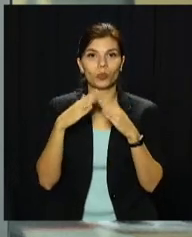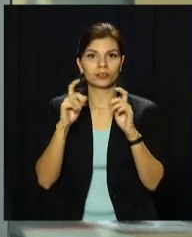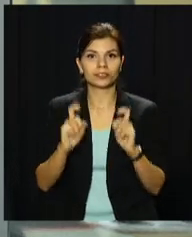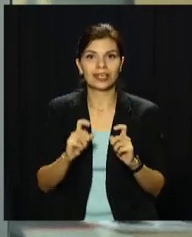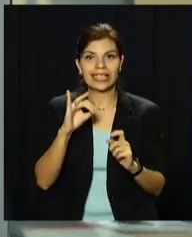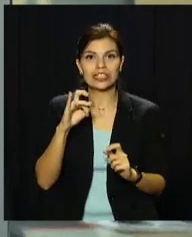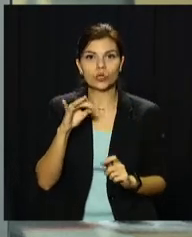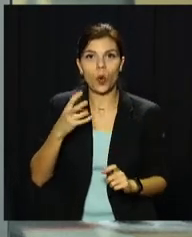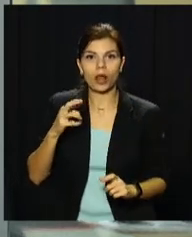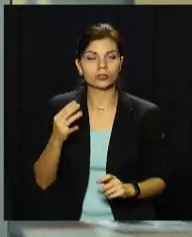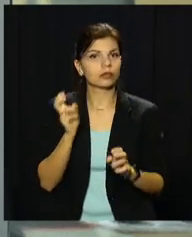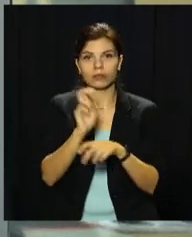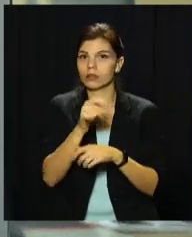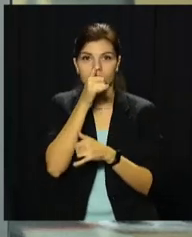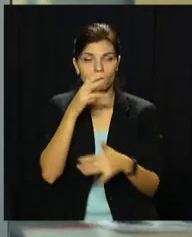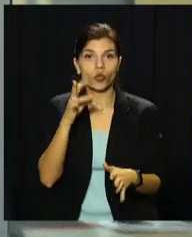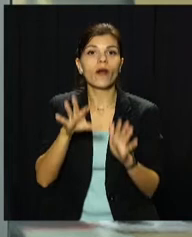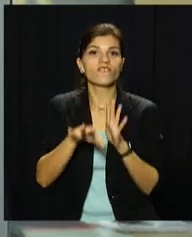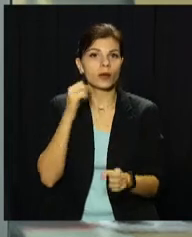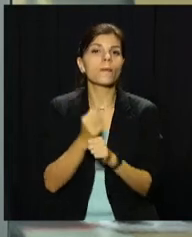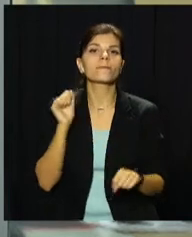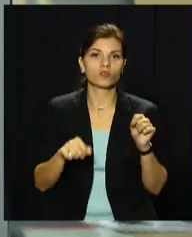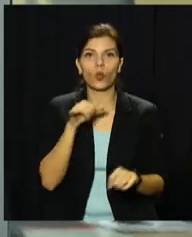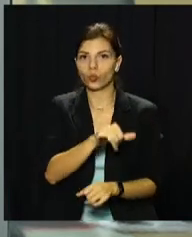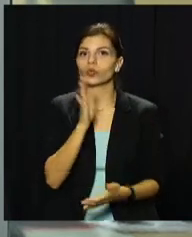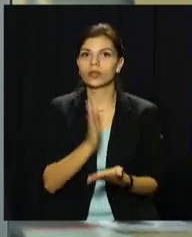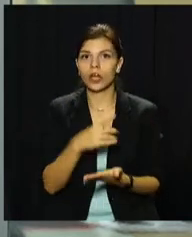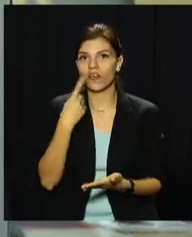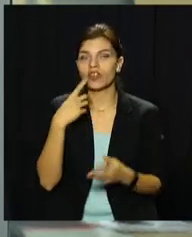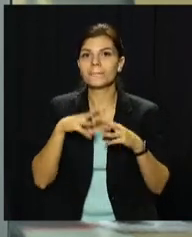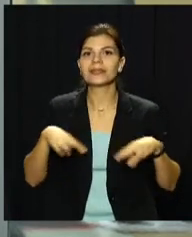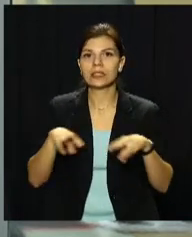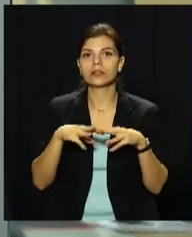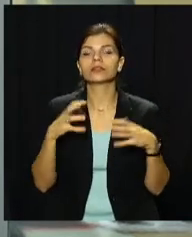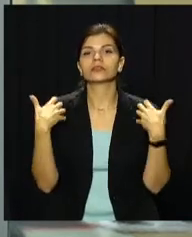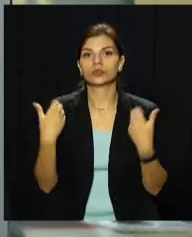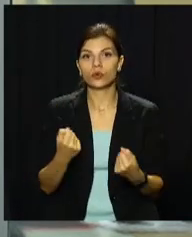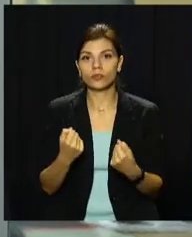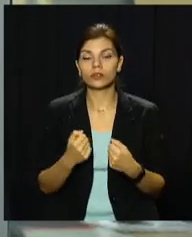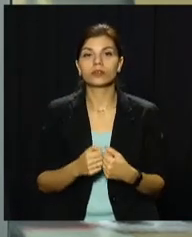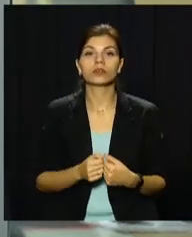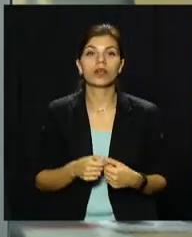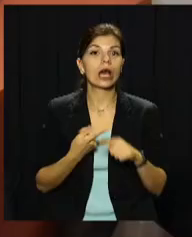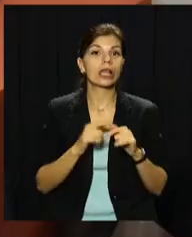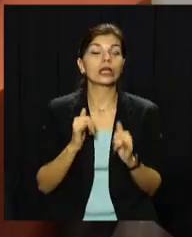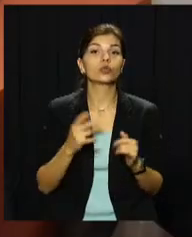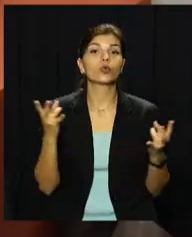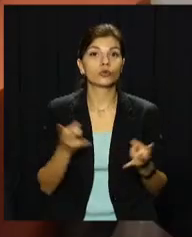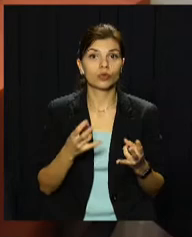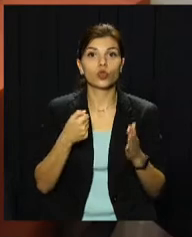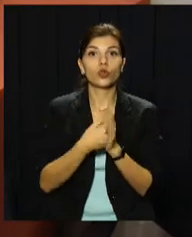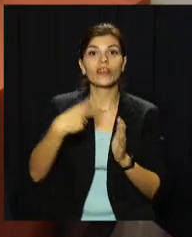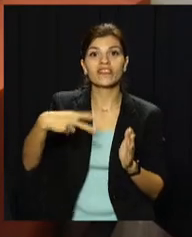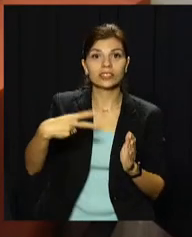виборчі дільниці. Але зробити вибір можливість у них є, говорить в Міністерстві охорони здоров'я. Для цього їм потрібно до